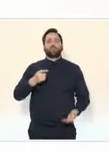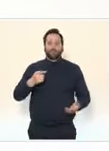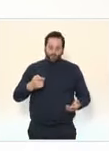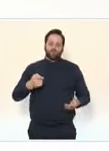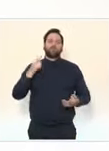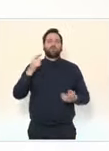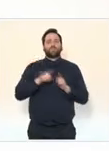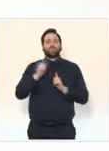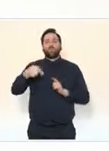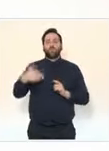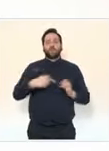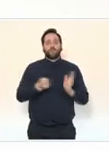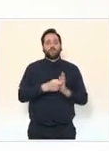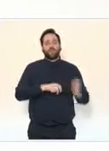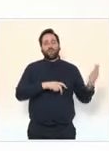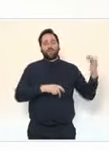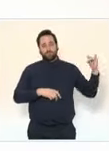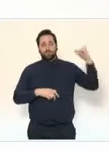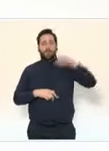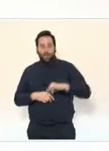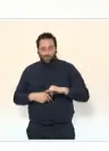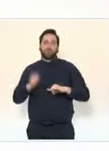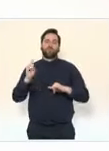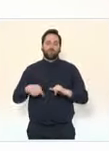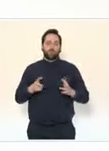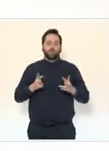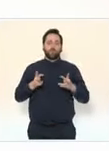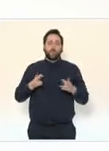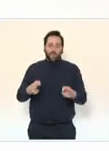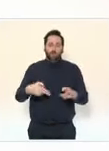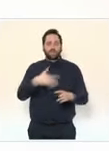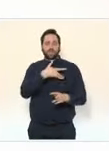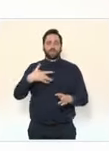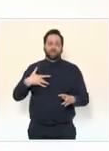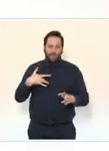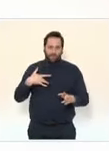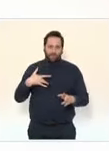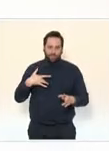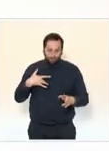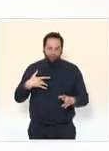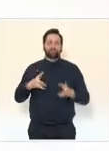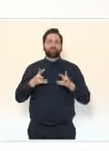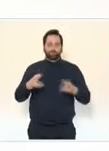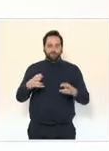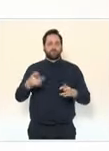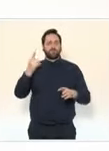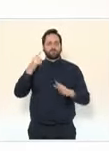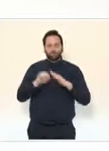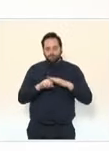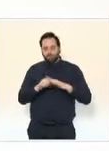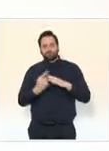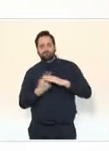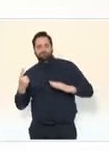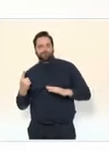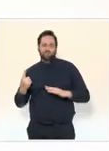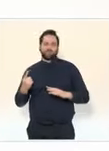sur notre territoire. Nous mettrons donc en place à compter de samedi matin ce sas sanitaire avec un dispositif de